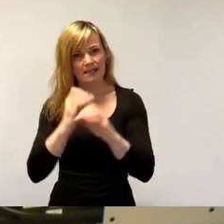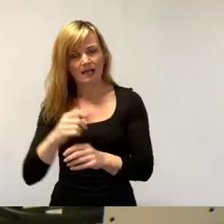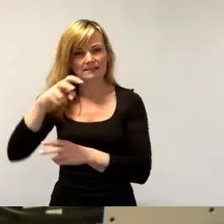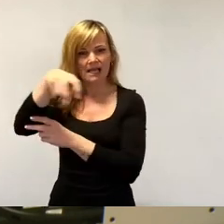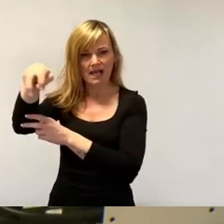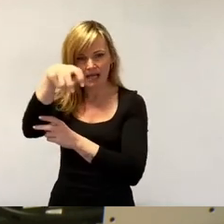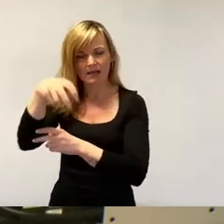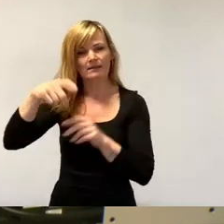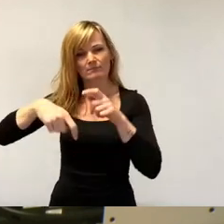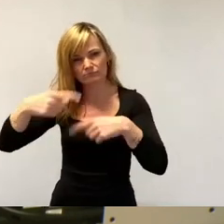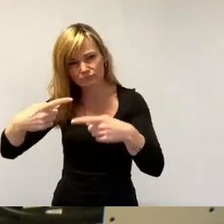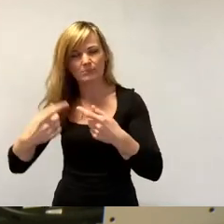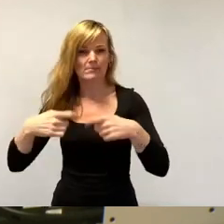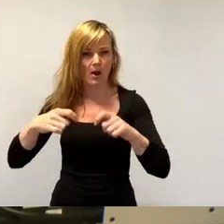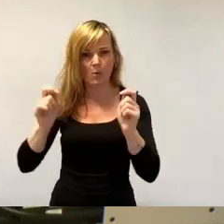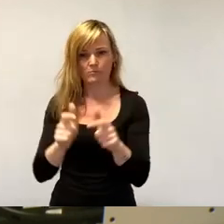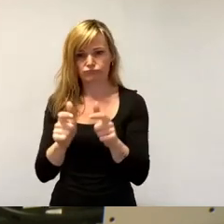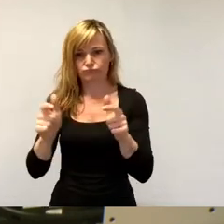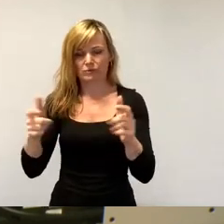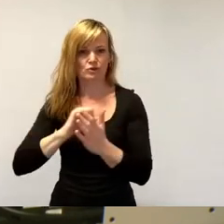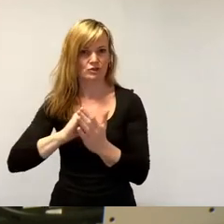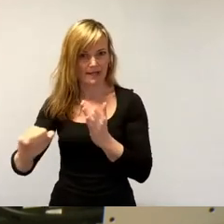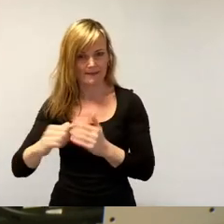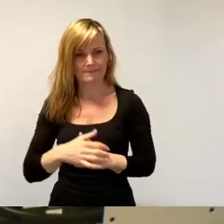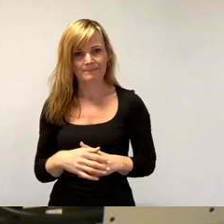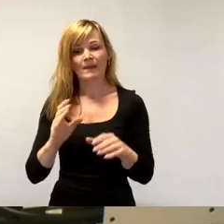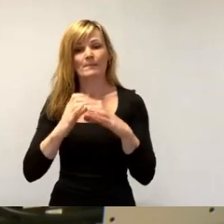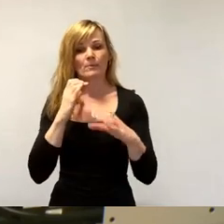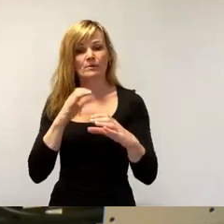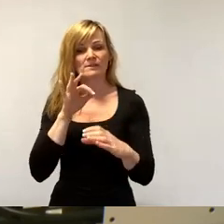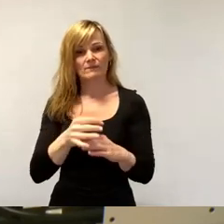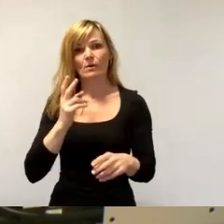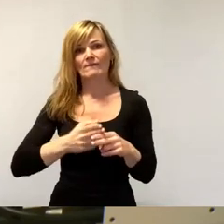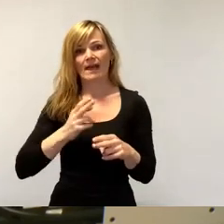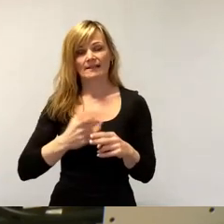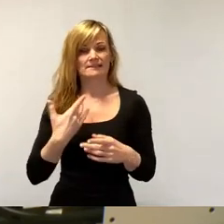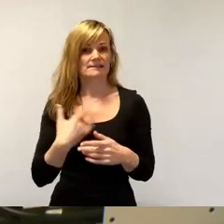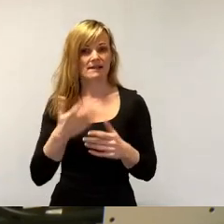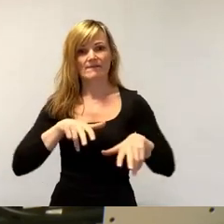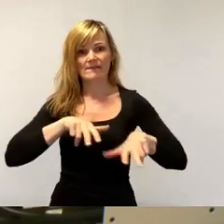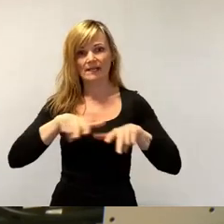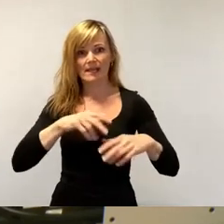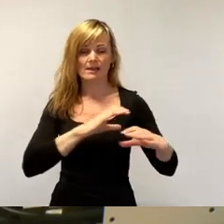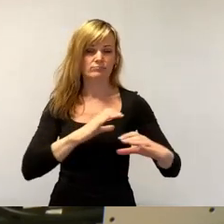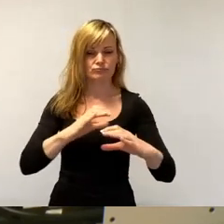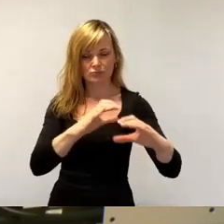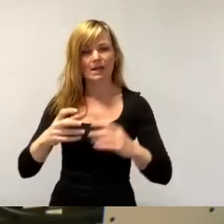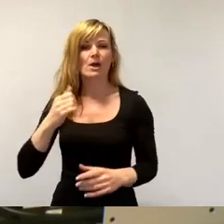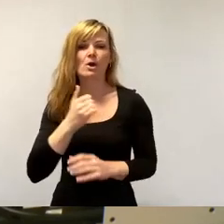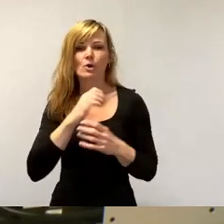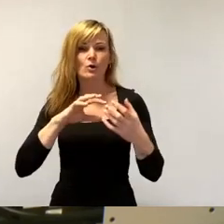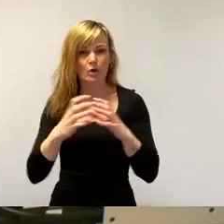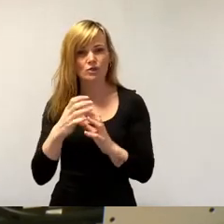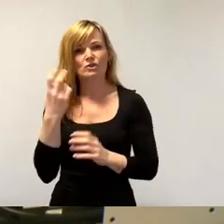schreitet rasant voran. Der eingesetzte Bus für den Werksverkehr versucht immer irgendwo in Klotsche einen Parkplatz zu finden